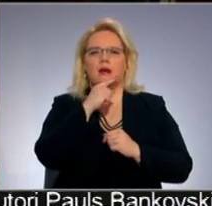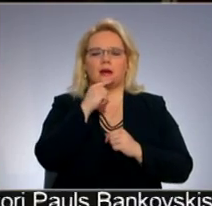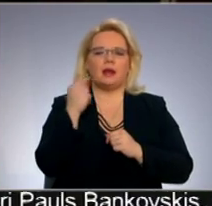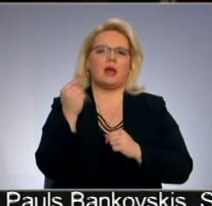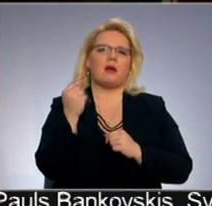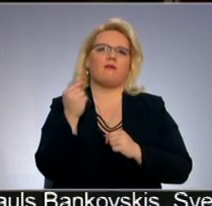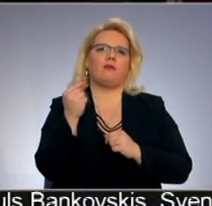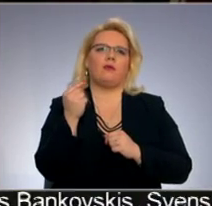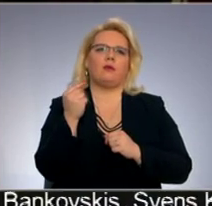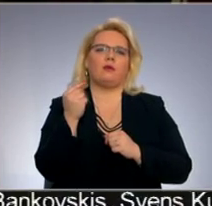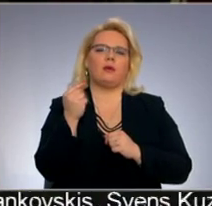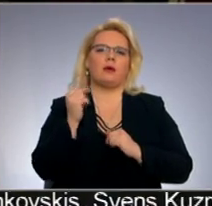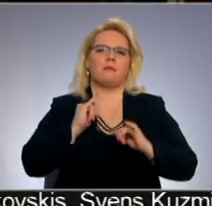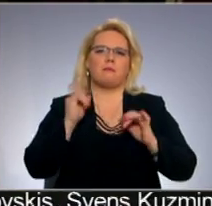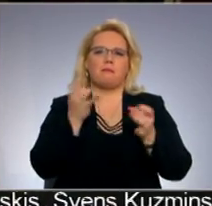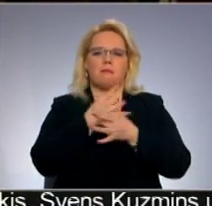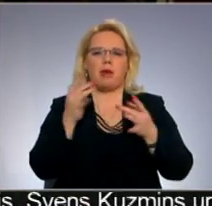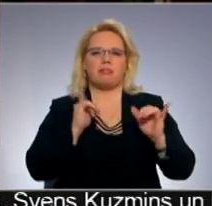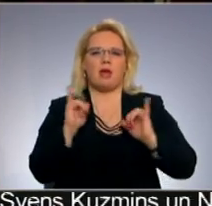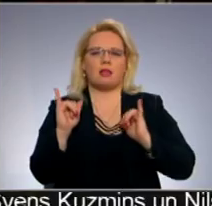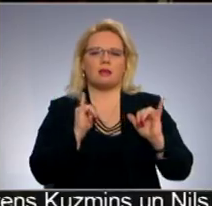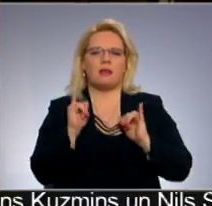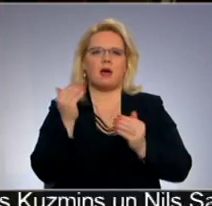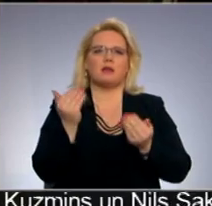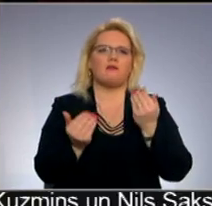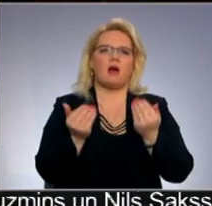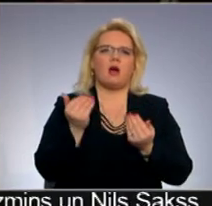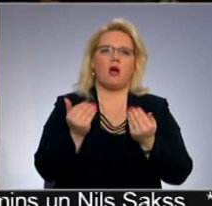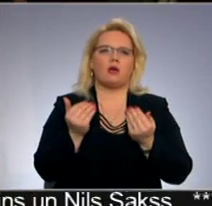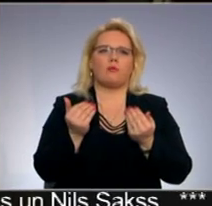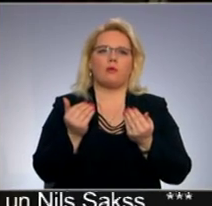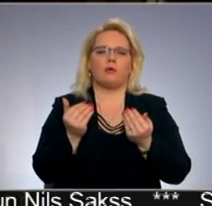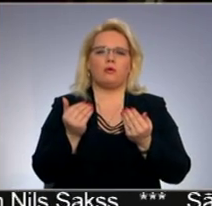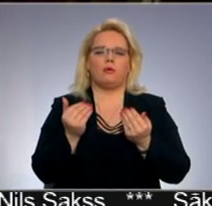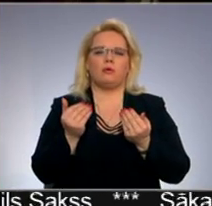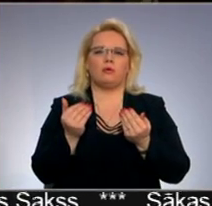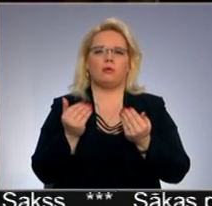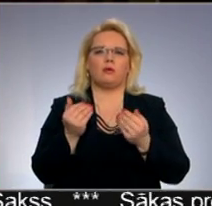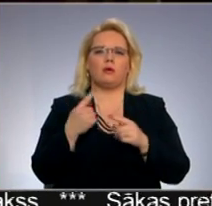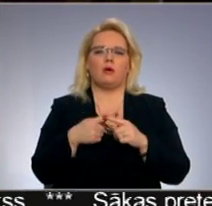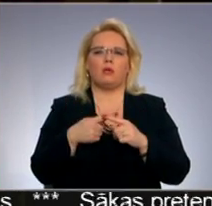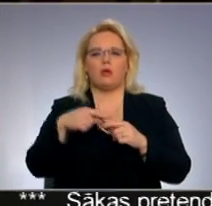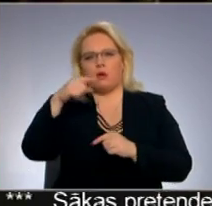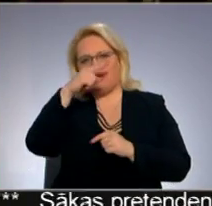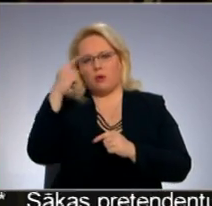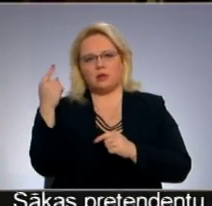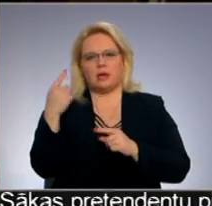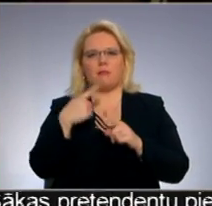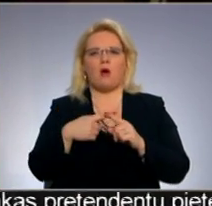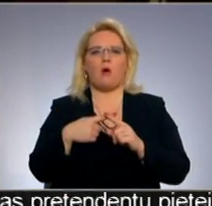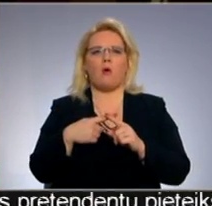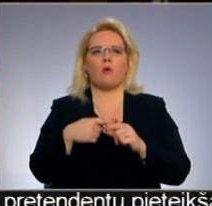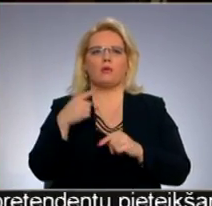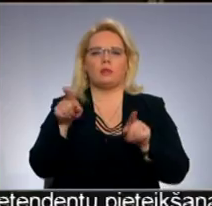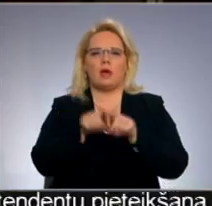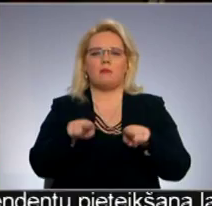mentalitātes varbūt biltība, muļķība un tajā